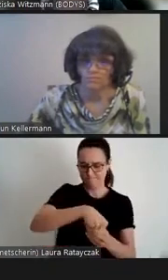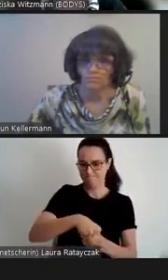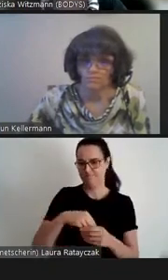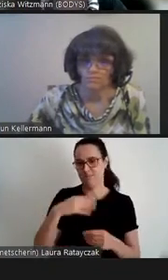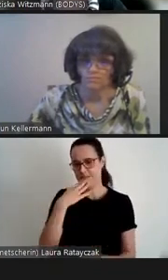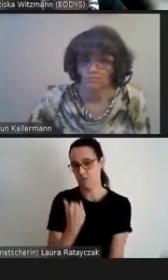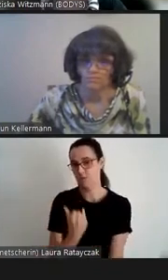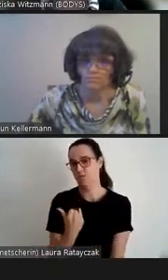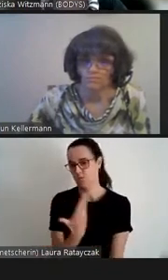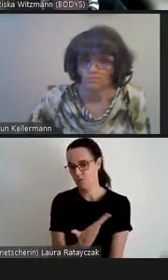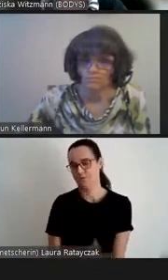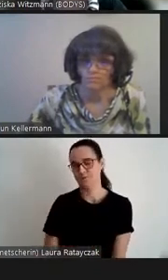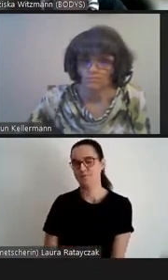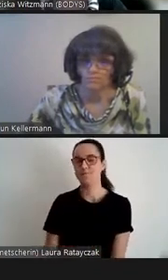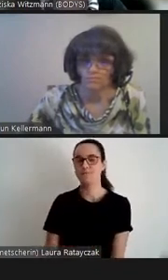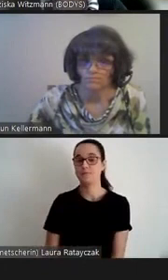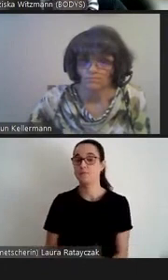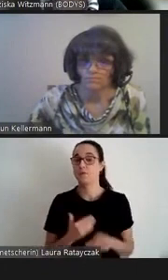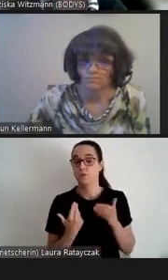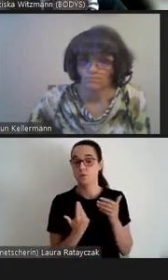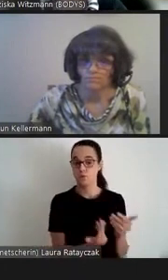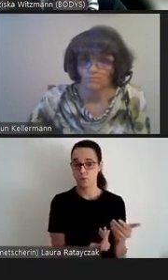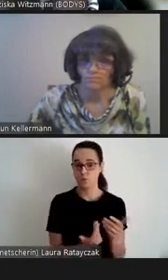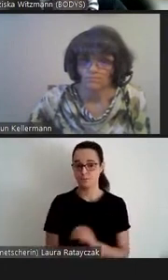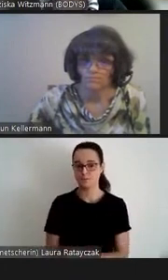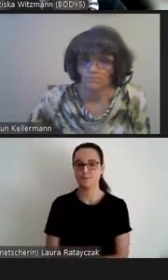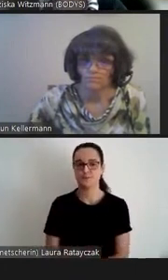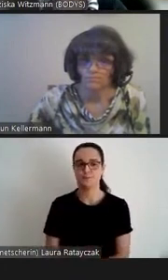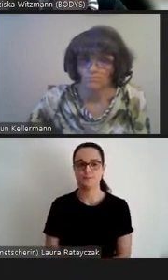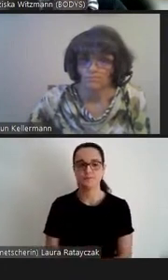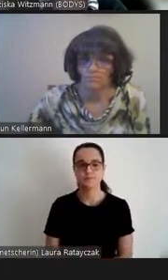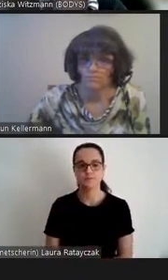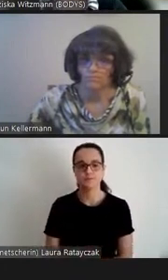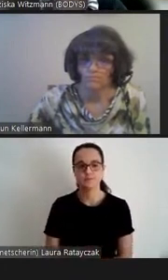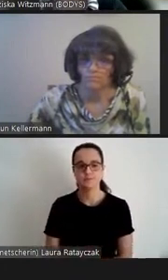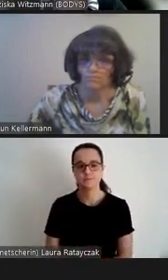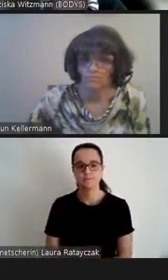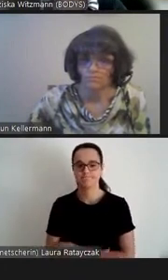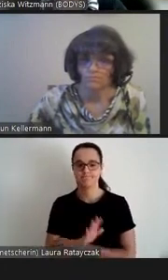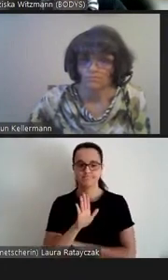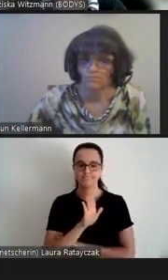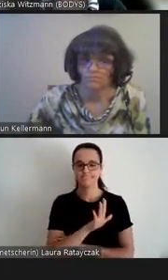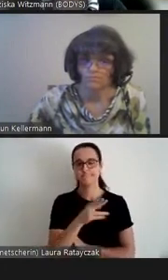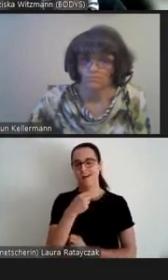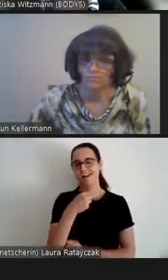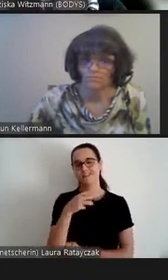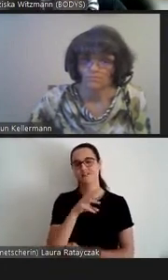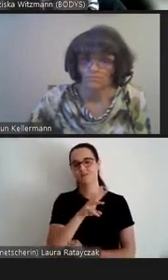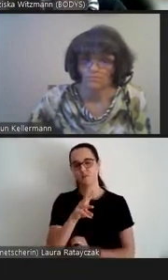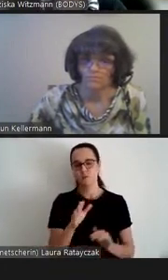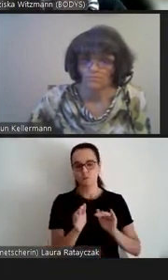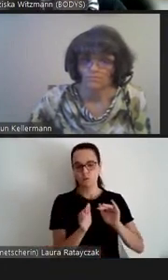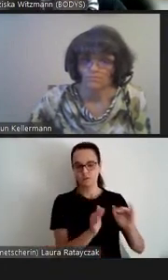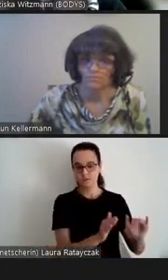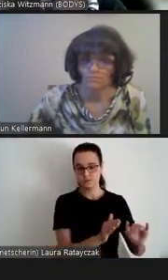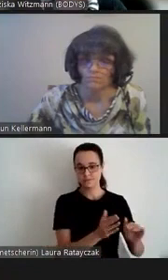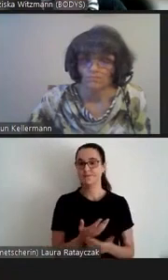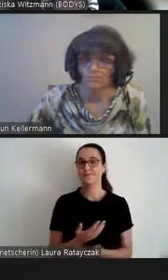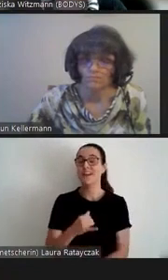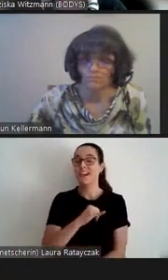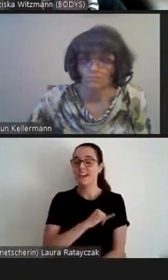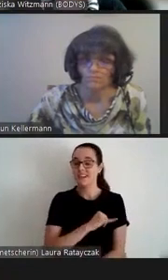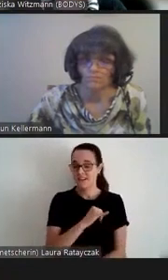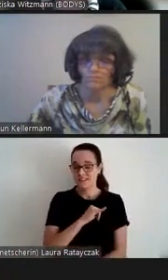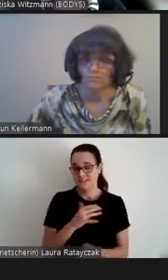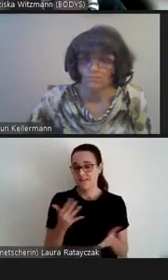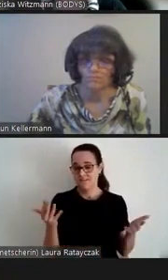So weit, so gut zum Programm von Würz. Interessant ist nun, dass